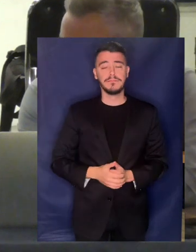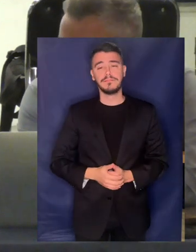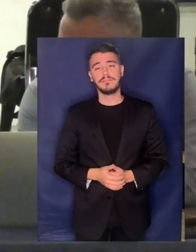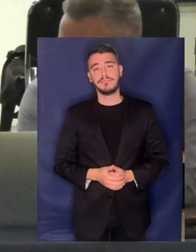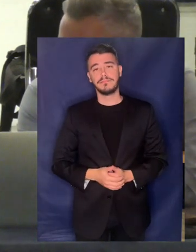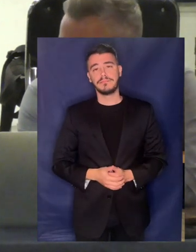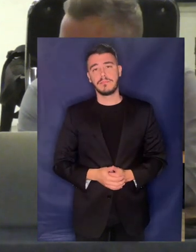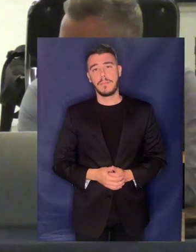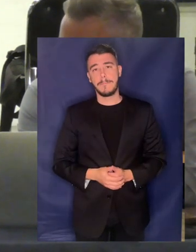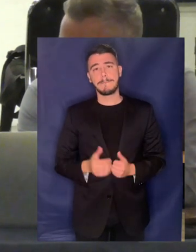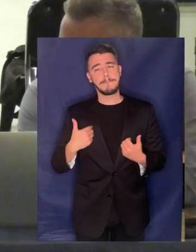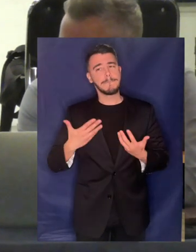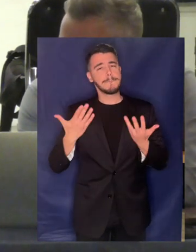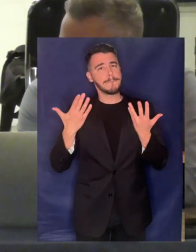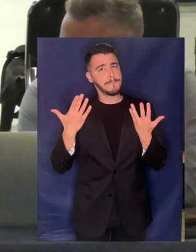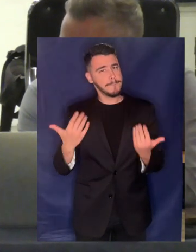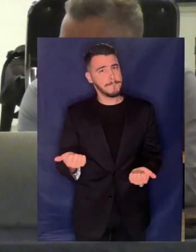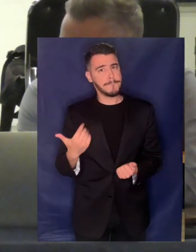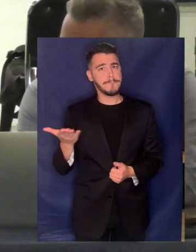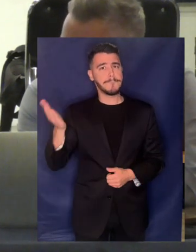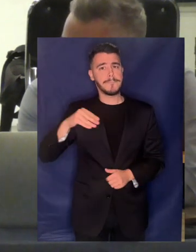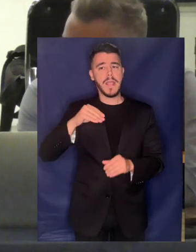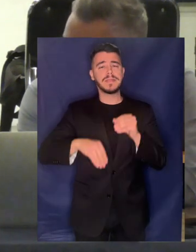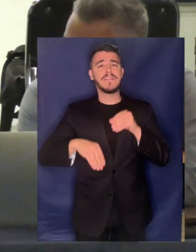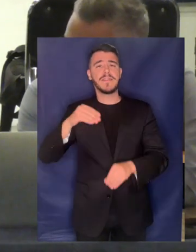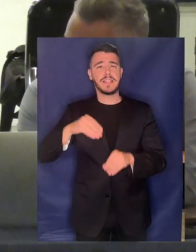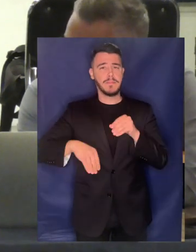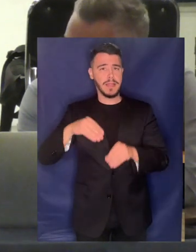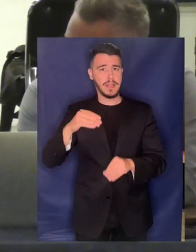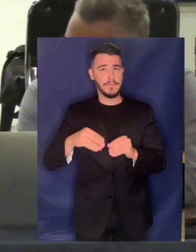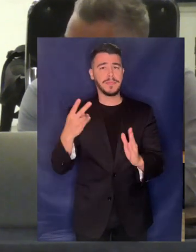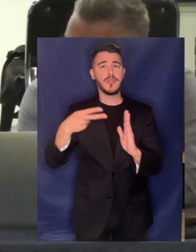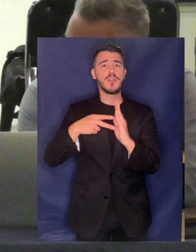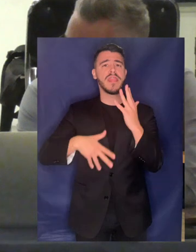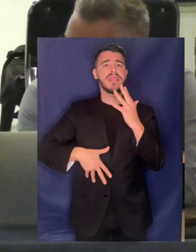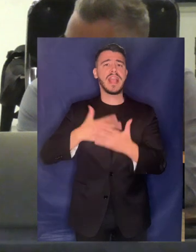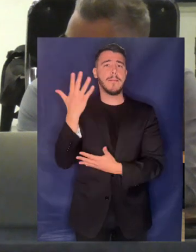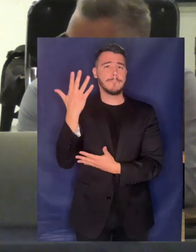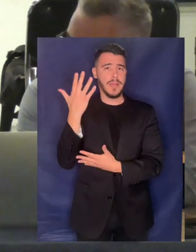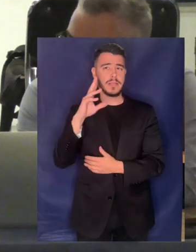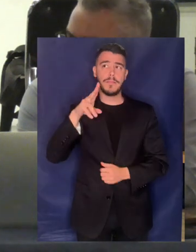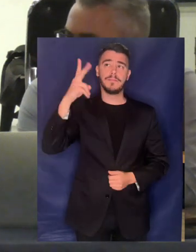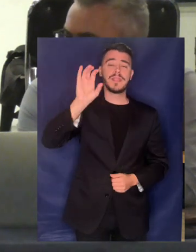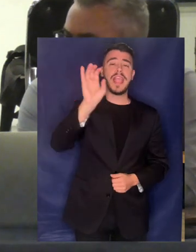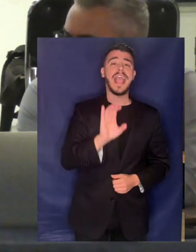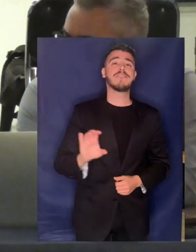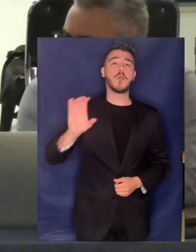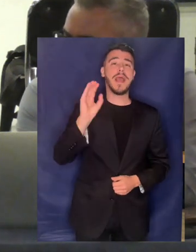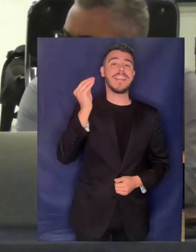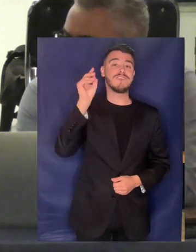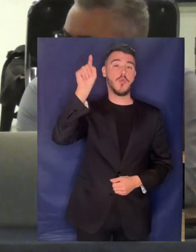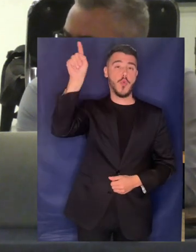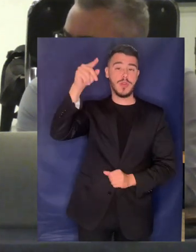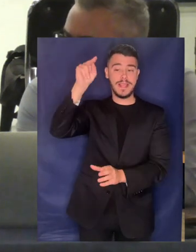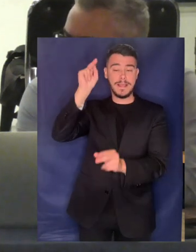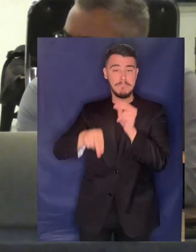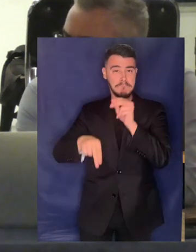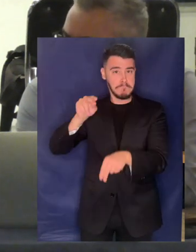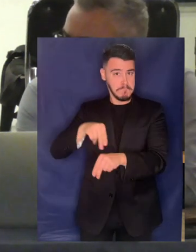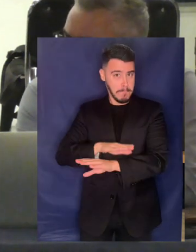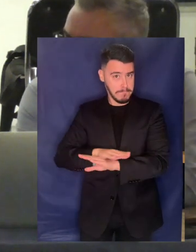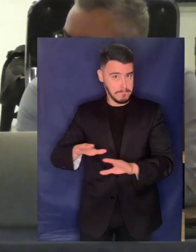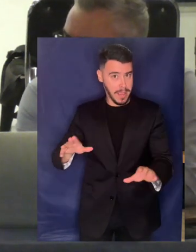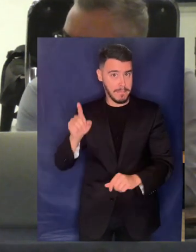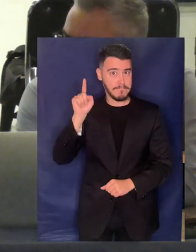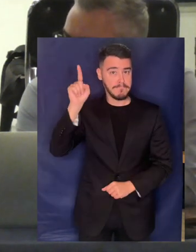είπα αυτά έχουμε και ψηφίσματα όπως στις 8 Σεπτεμβρίου του 2015 του Ευρωπαϊκού Κοινοβουλίου που το ψήφισμα αυτό